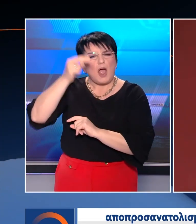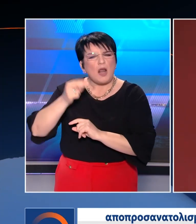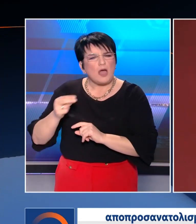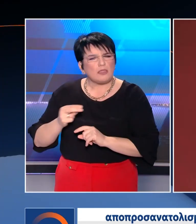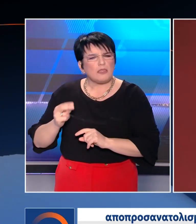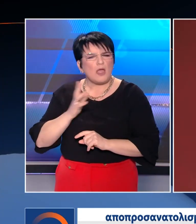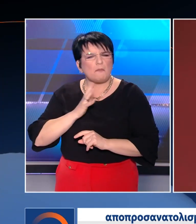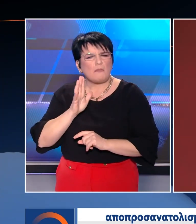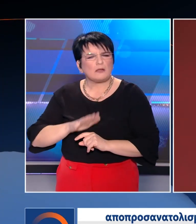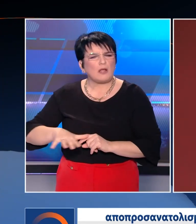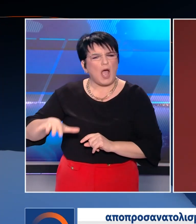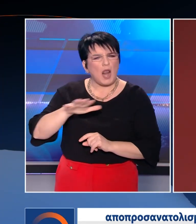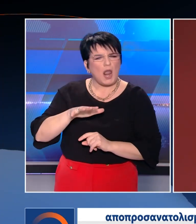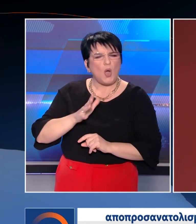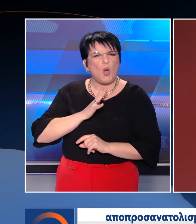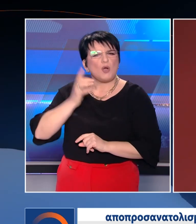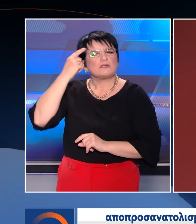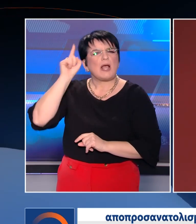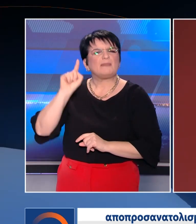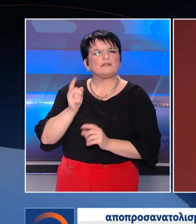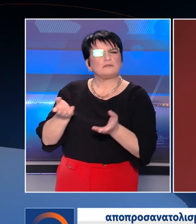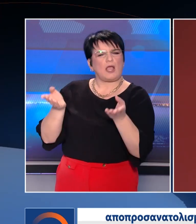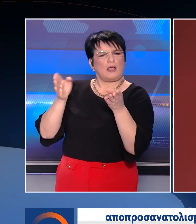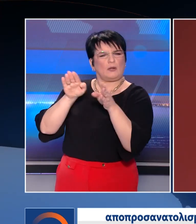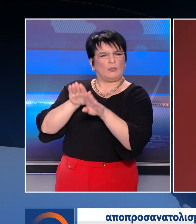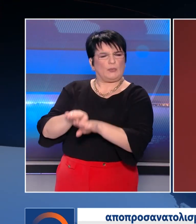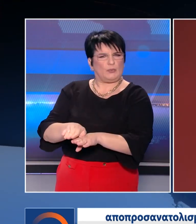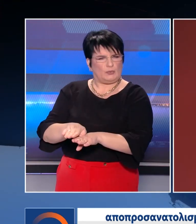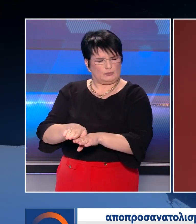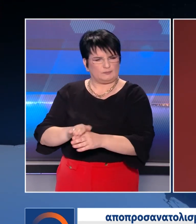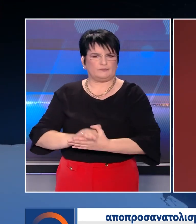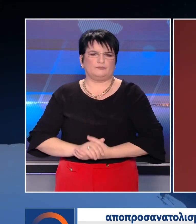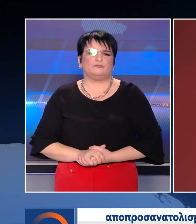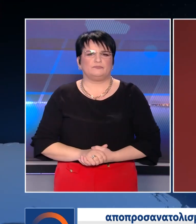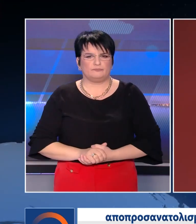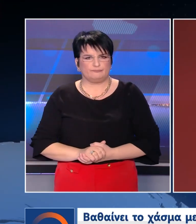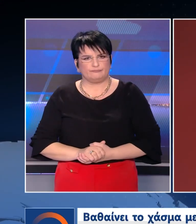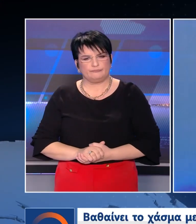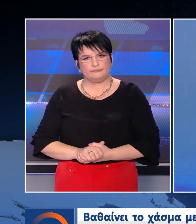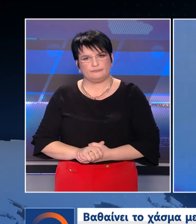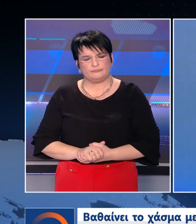συμφωνία τους στα μεγάλα, στα κρίσιμα ζητήματα της χώρας και του λαού.